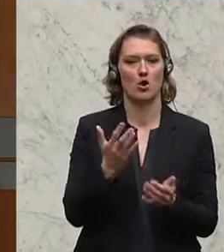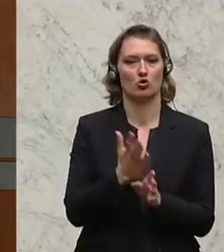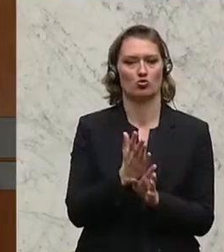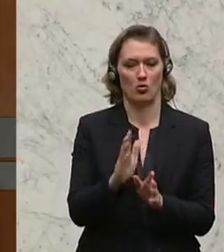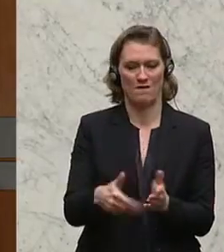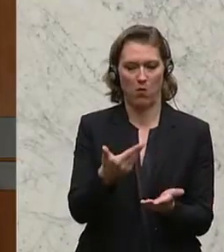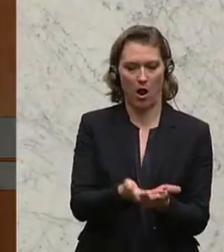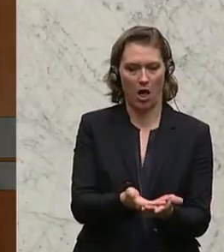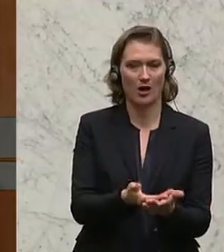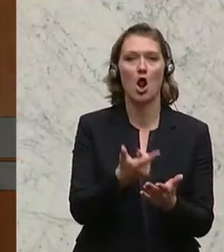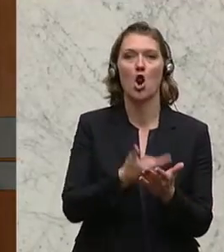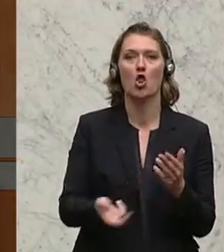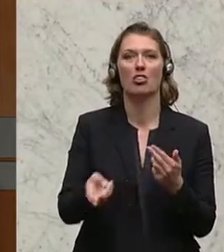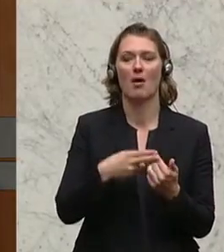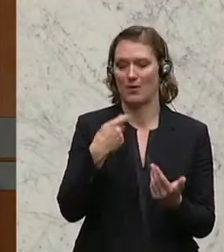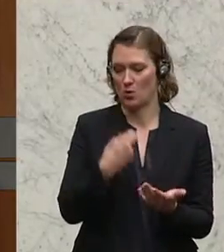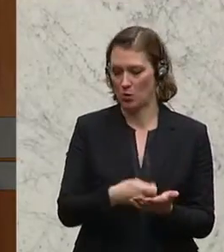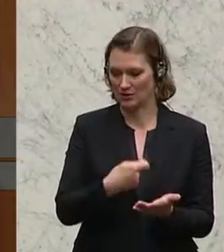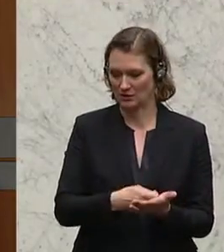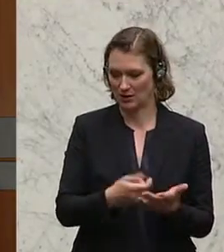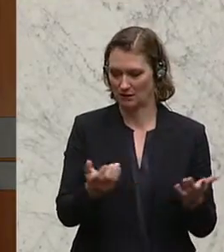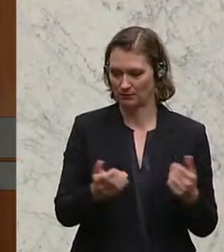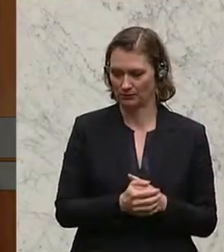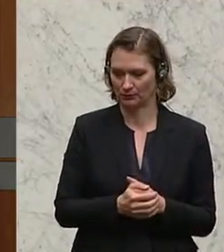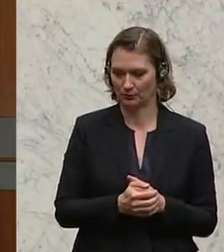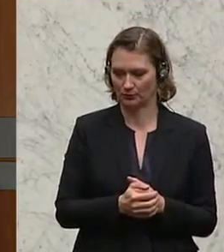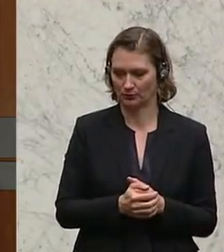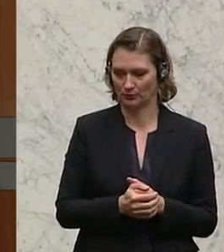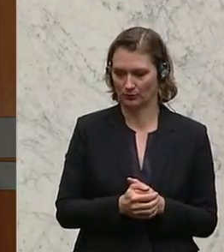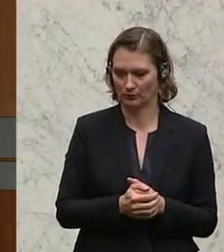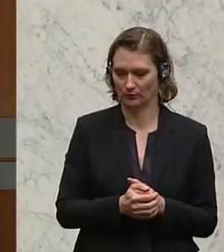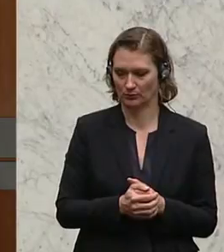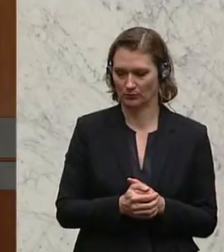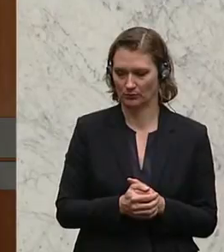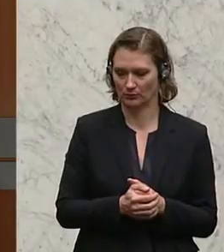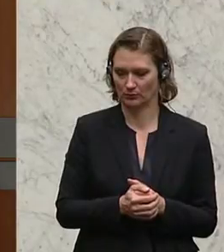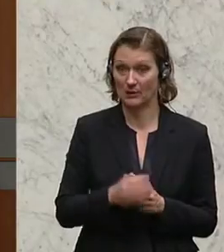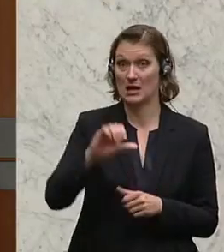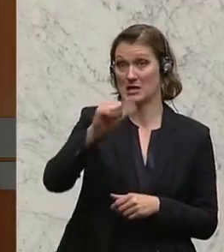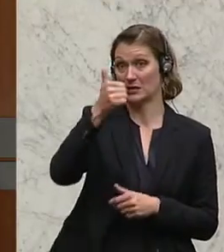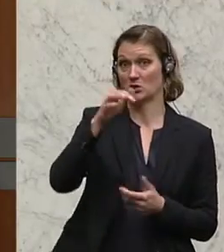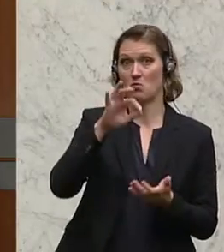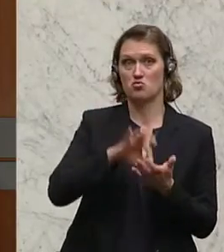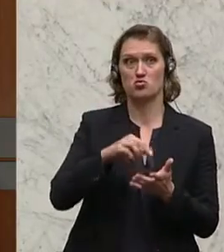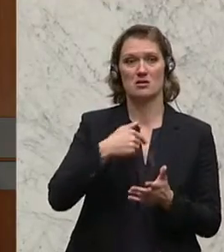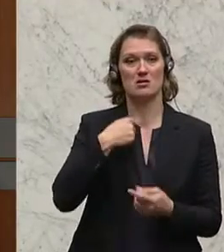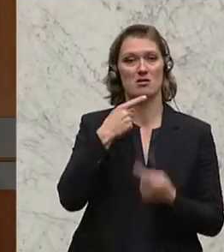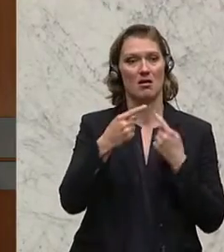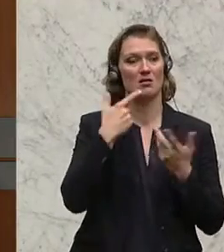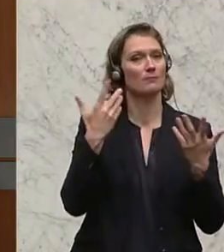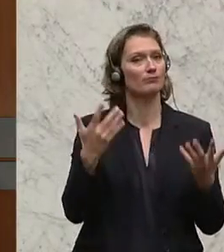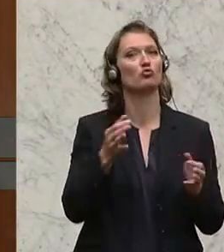sozusagen vorlegt, nämlich die Lohnnebenkosten. Nun, zum Ersten darf ich festhalten,